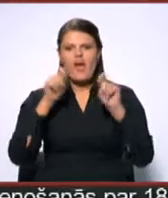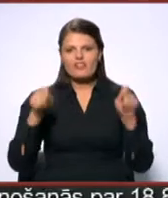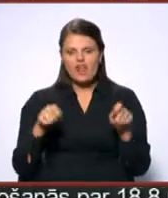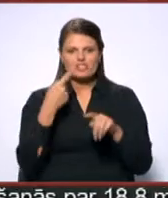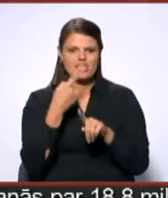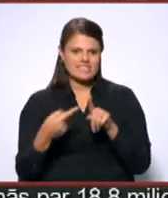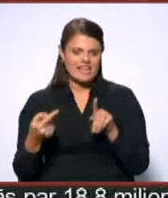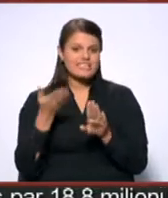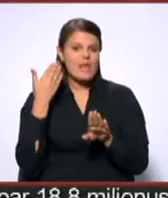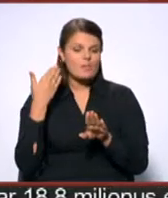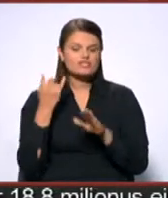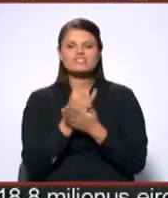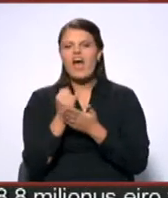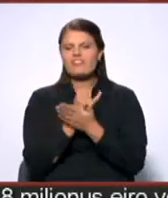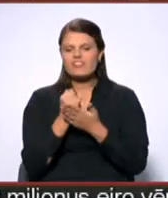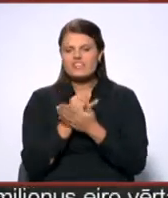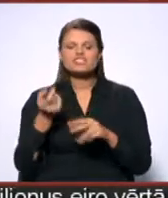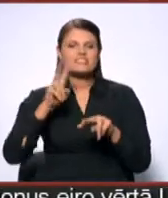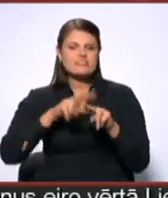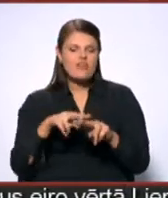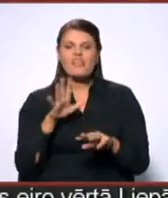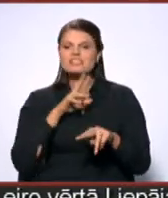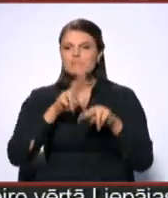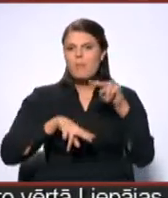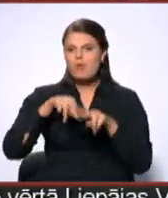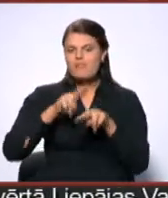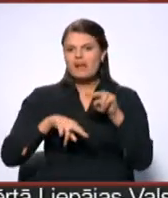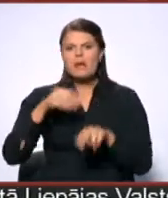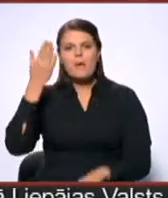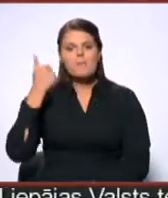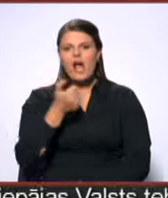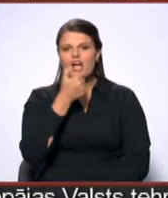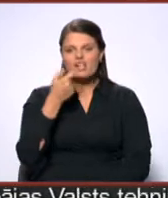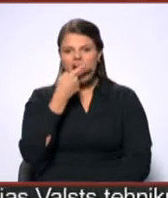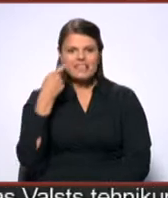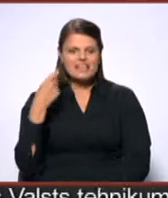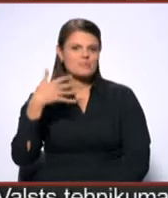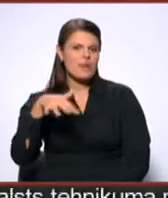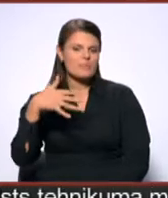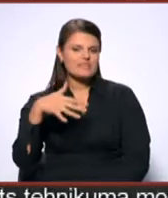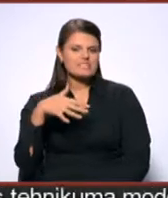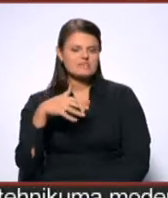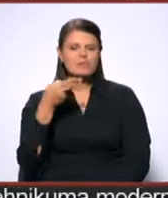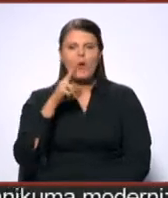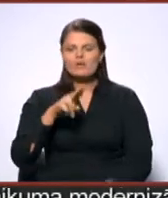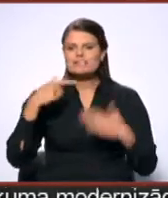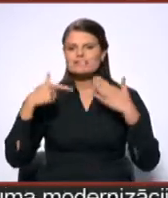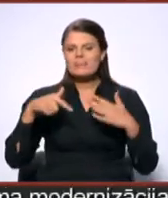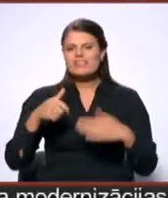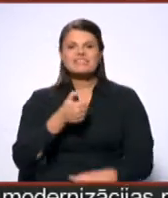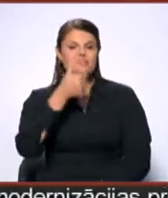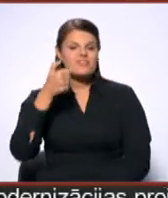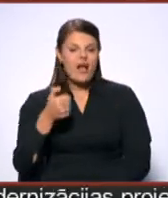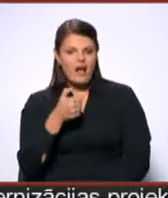Iepriešajās attīrīšanas ietaisas tikai būvētas pagājušā gadsimtā, piesmitie un septindesmitie